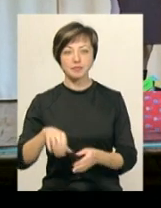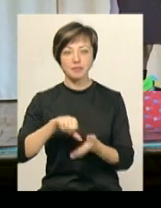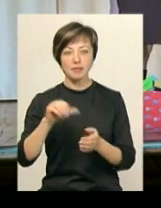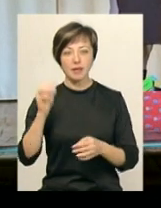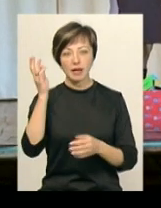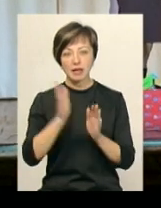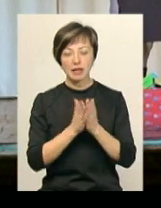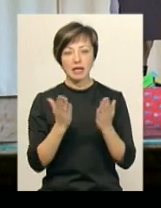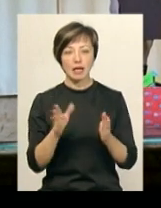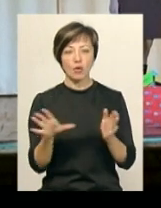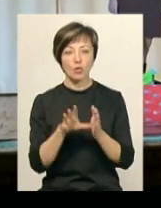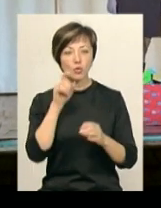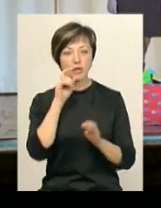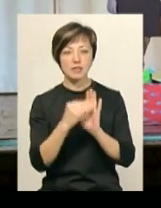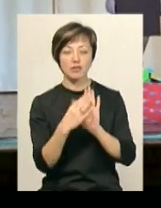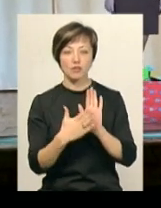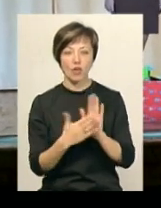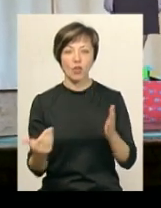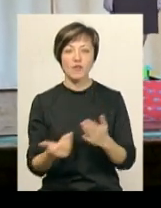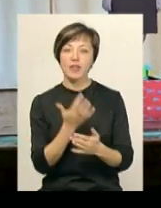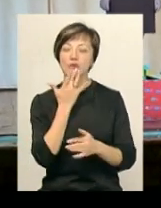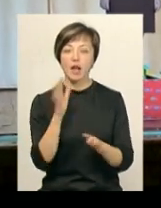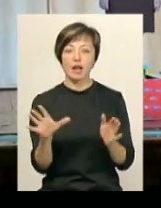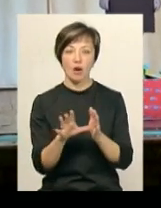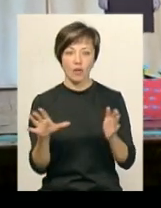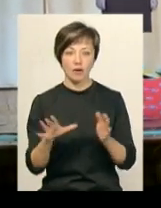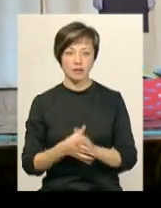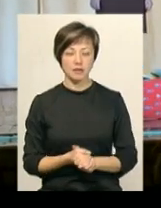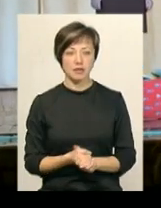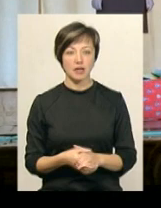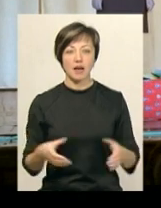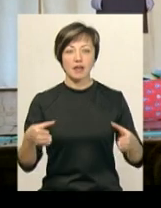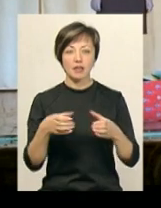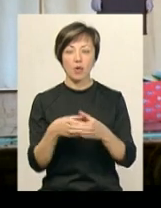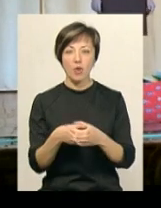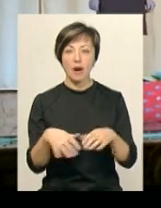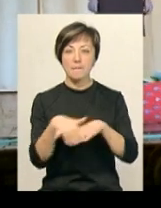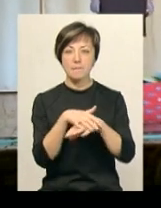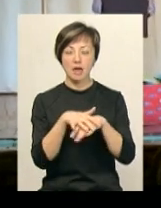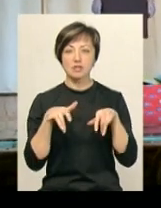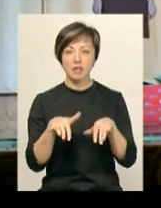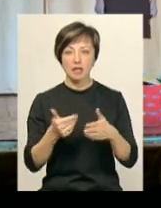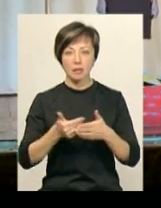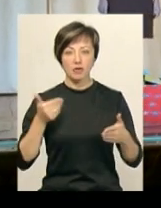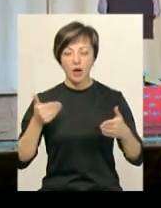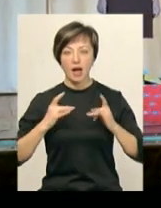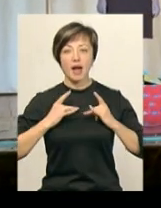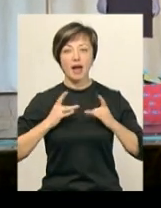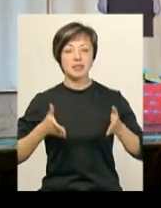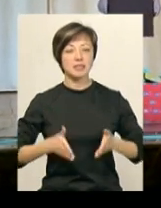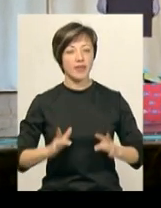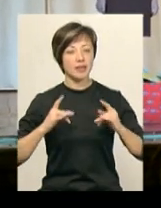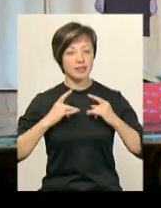Крикордів України Гана Крисюк зафіксувала новий національний рекорд. У категорії «Масові заходи», напередодні різдвяних